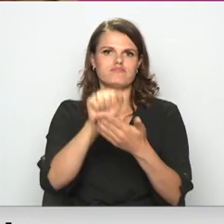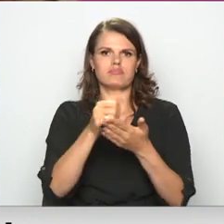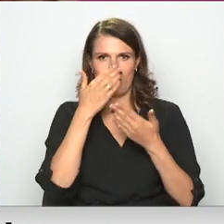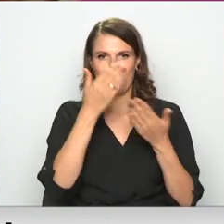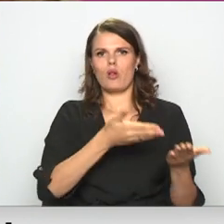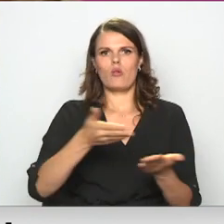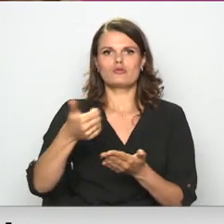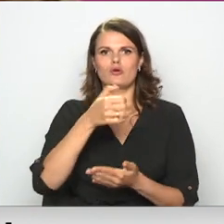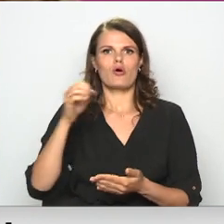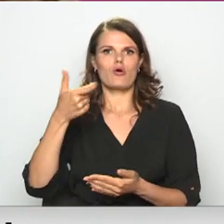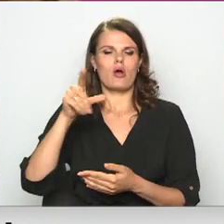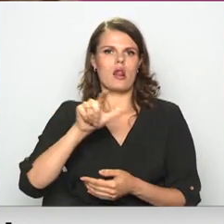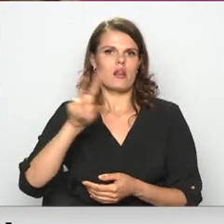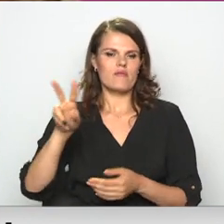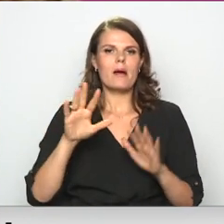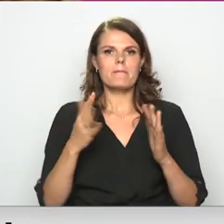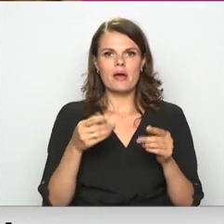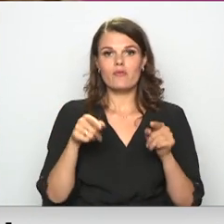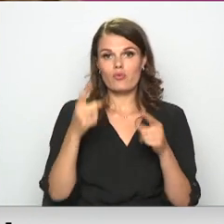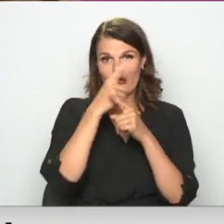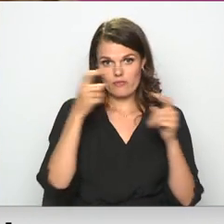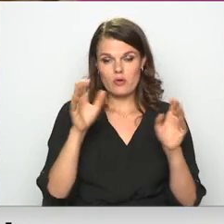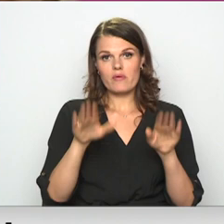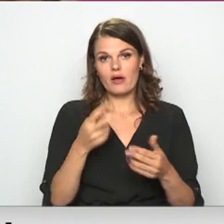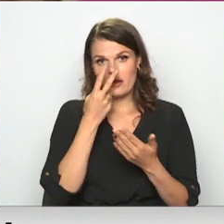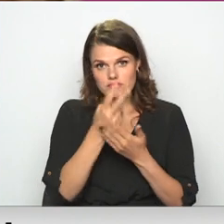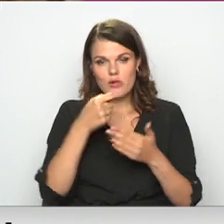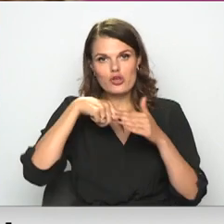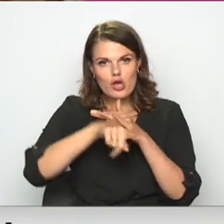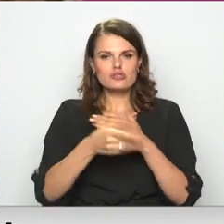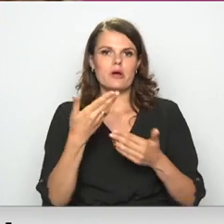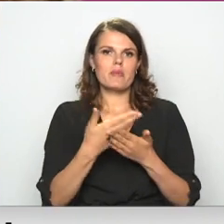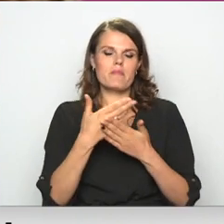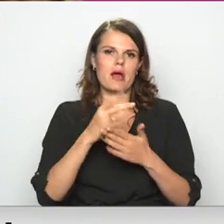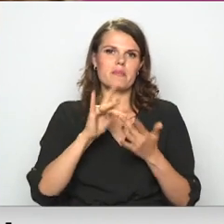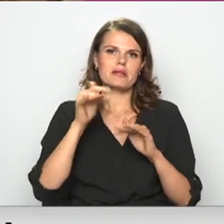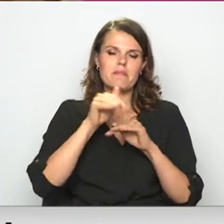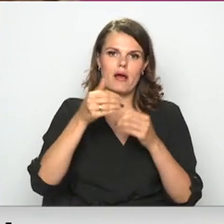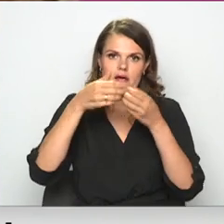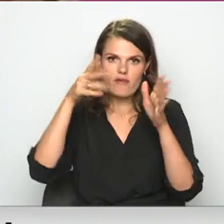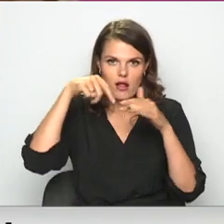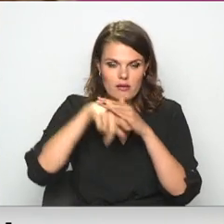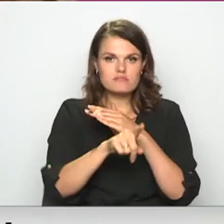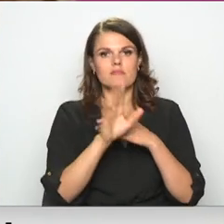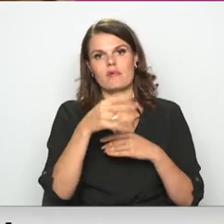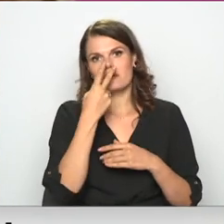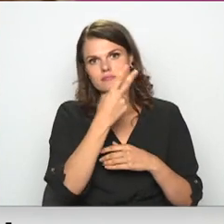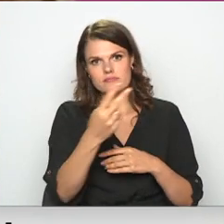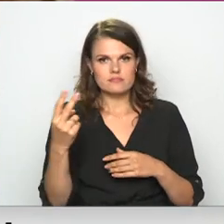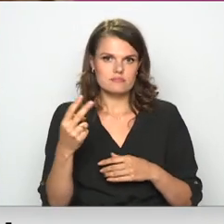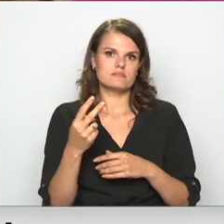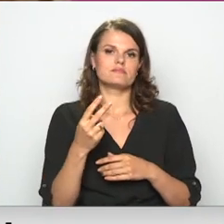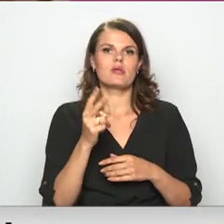.gov.lv, bet tie dati būs pieejam ar autorizāciju un, iztīcim, ar pirmajā posmā tikai ar portālu